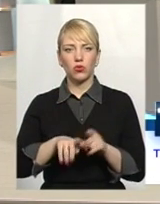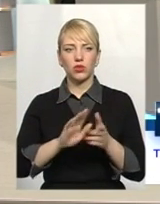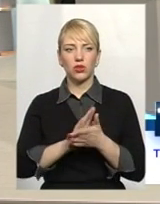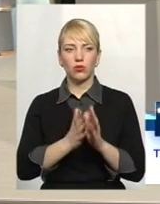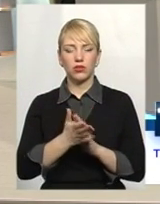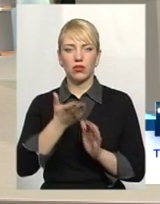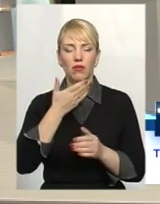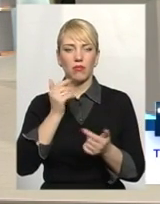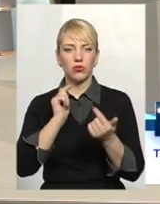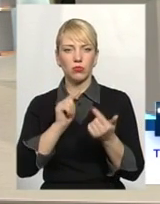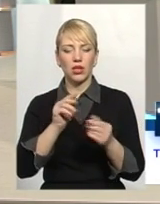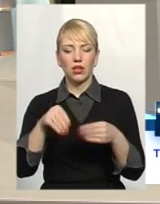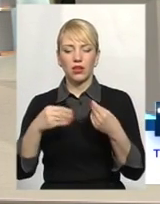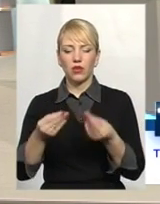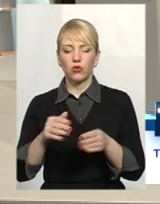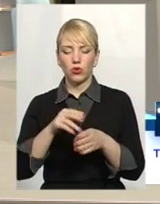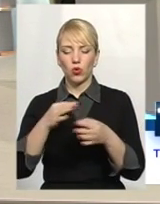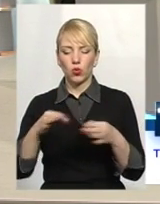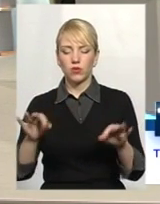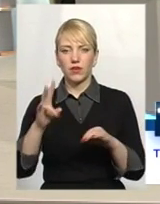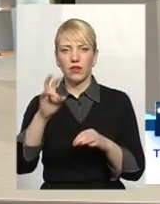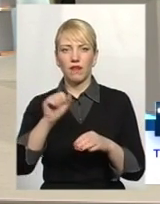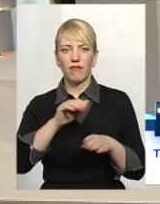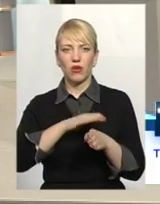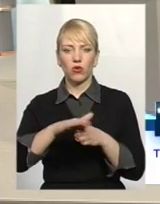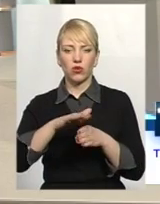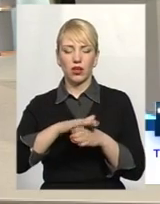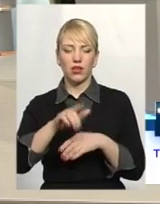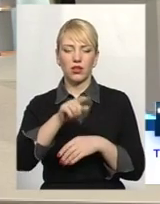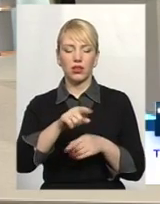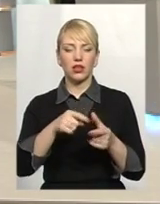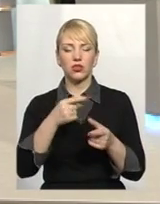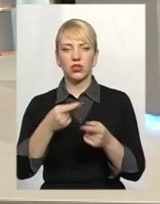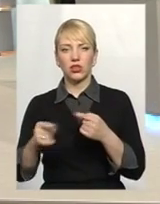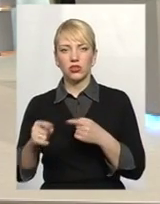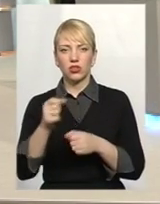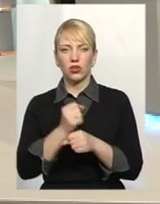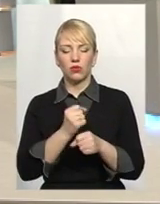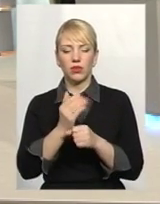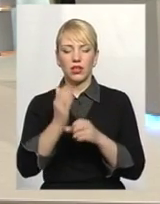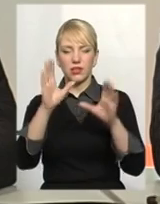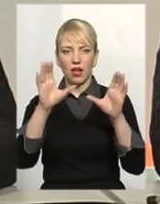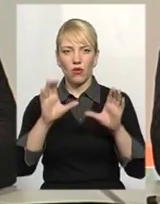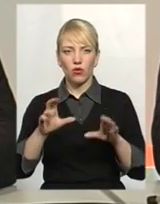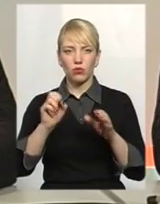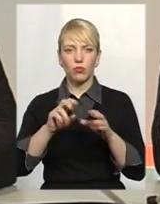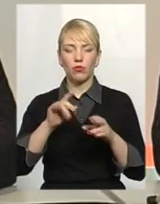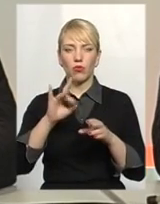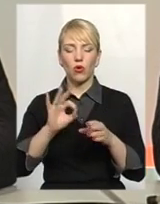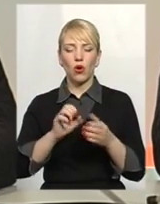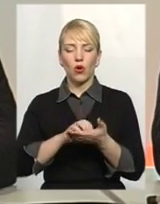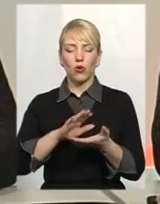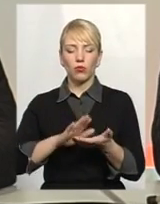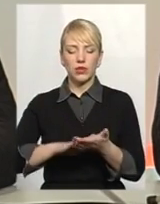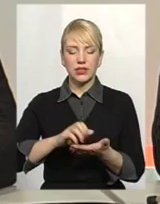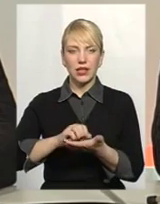не мають супротиву і дають дозвіл на виконання тих чи інших робіт. Тому що є закон України про комерційний облік, який говорить про те, що